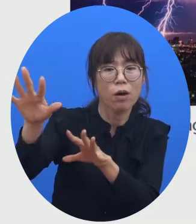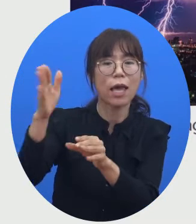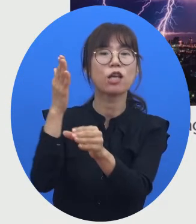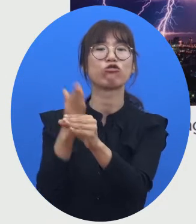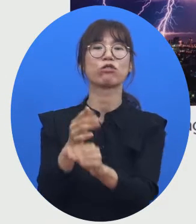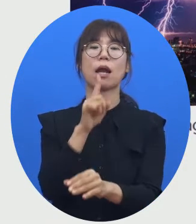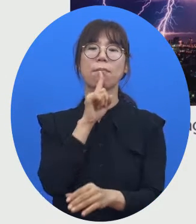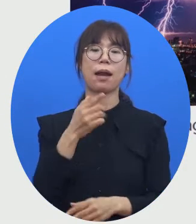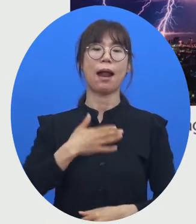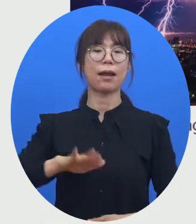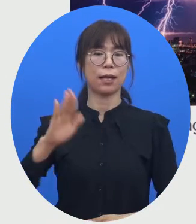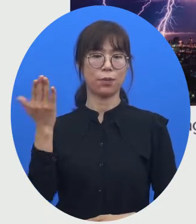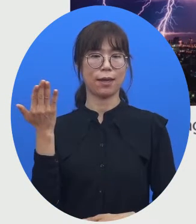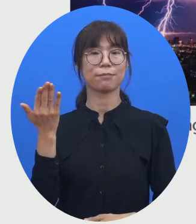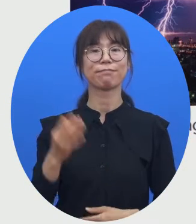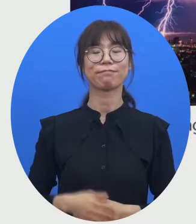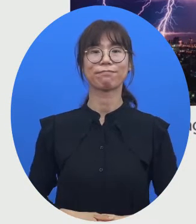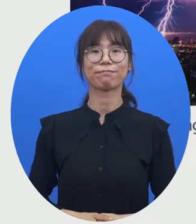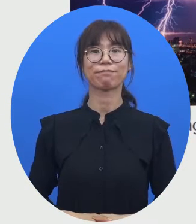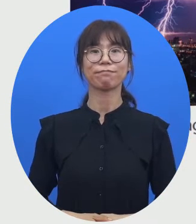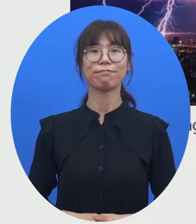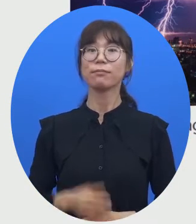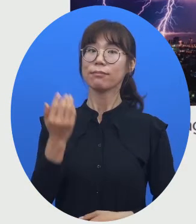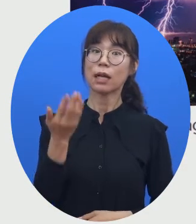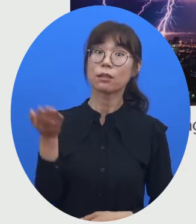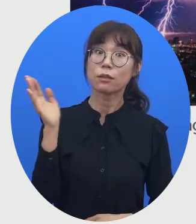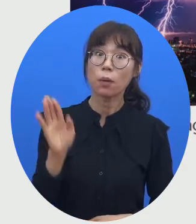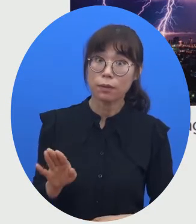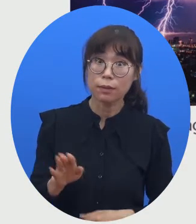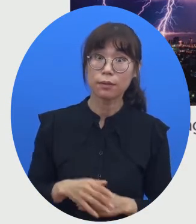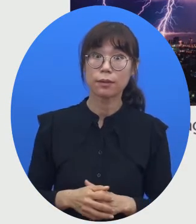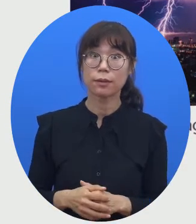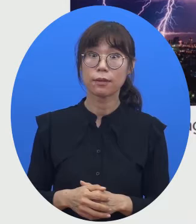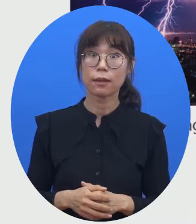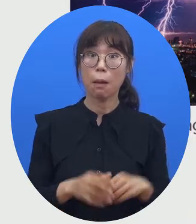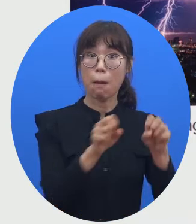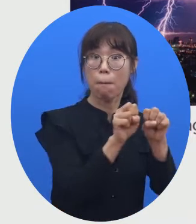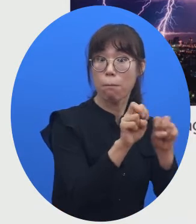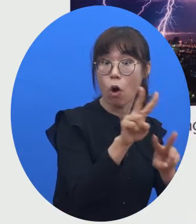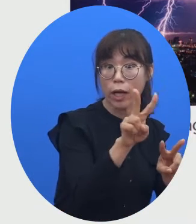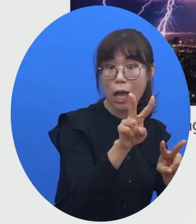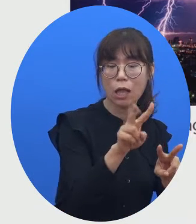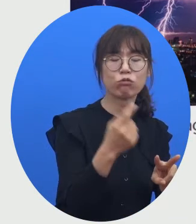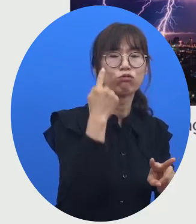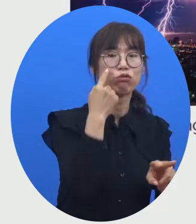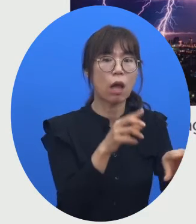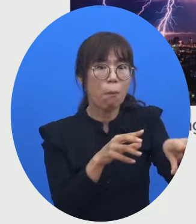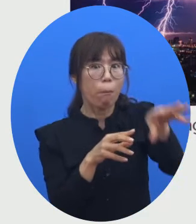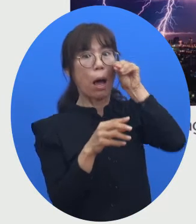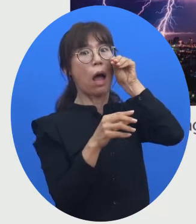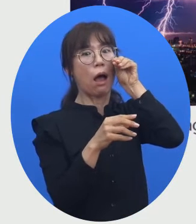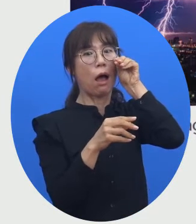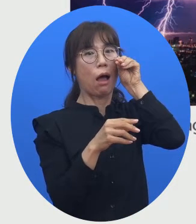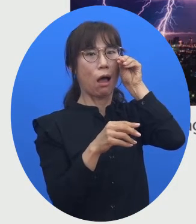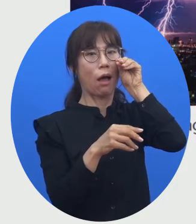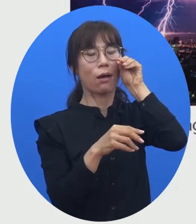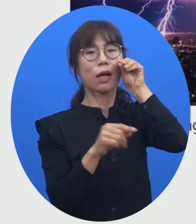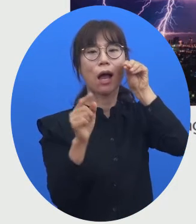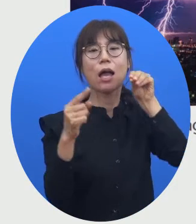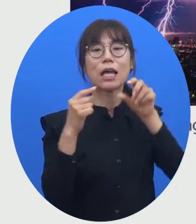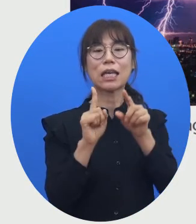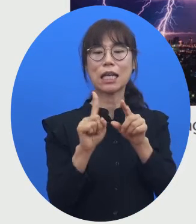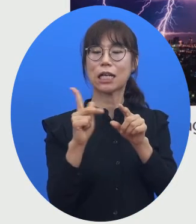일어났다는 사실을 알 수가 있습니다. 그런데 번개빛은 여러분들 눈에 거의 바로